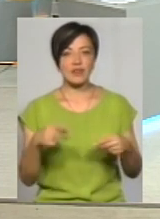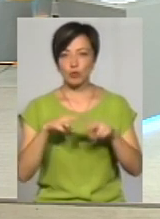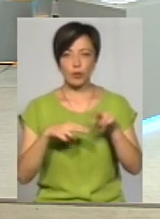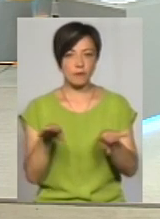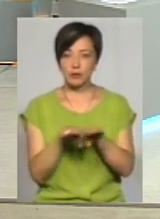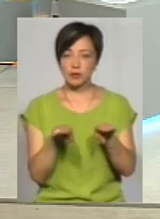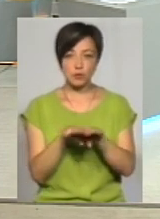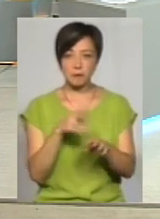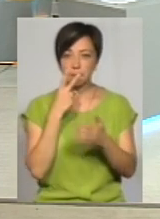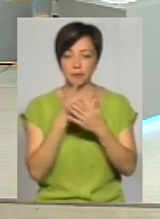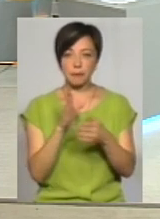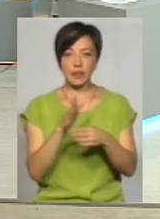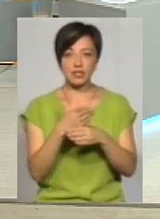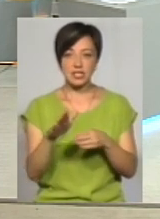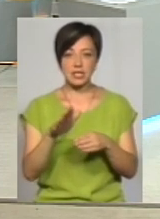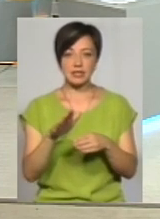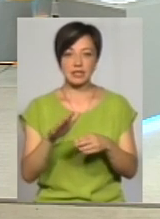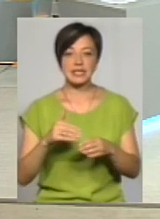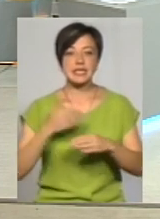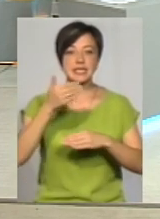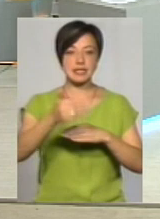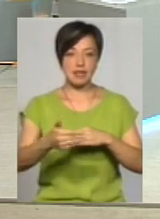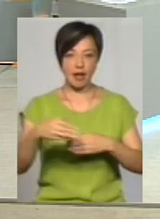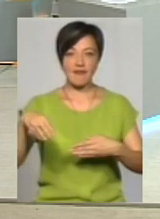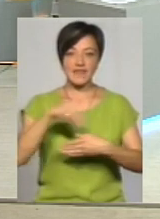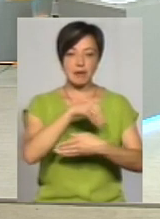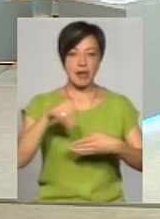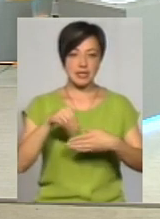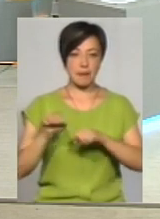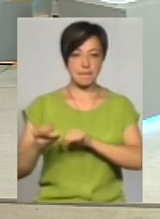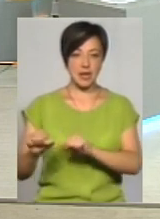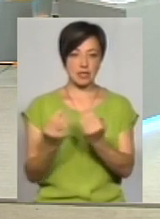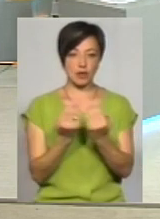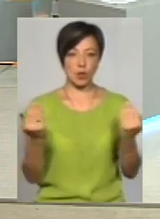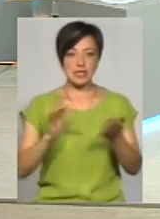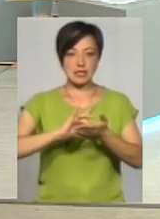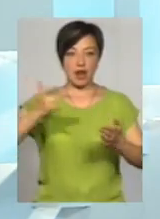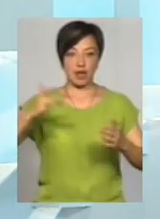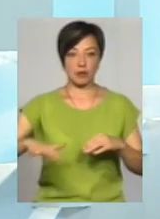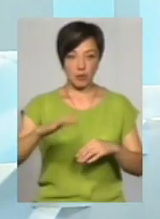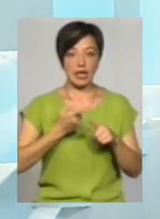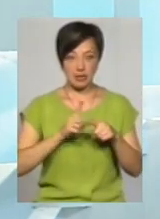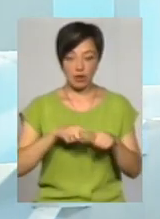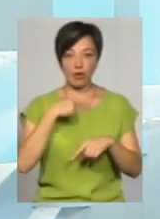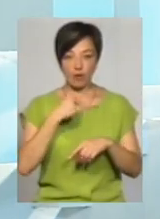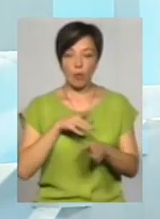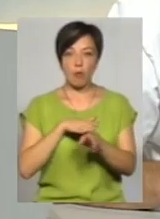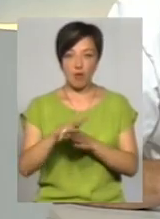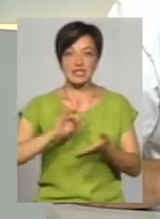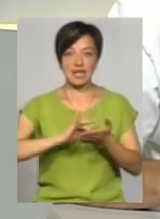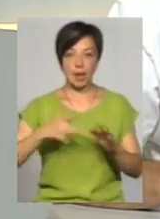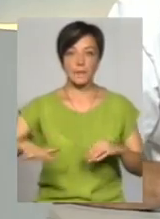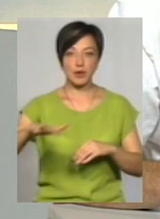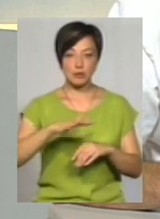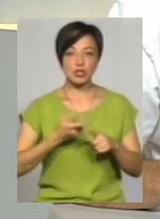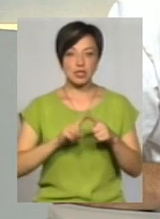схоже, що ми бачили таку частинку за вірменським бастіоном. Повністю скляне приміщення. за це говорю. Повністю скляне приміщення.